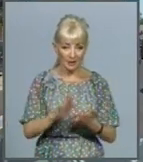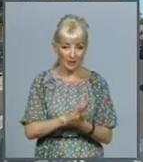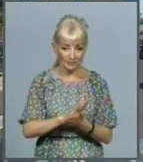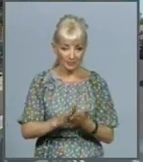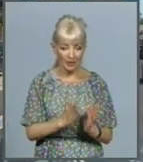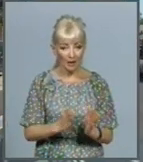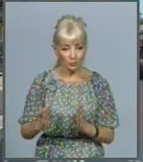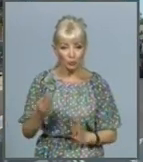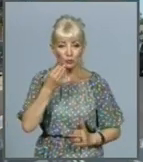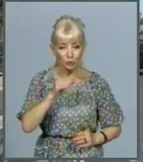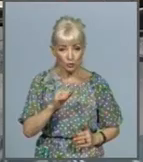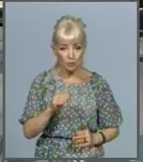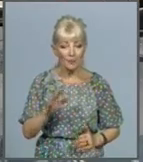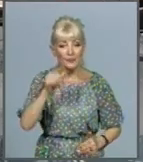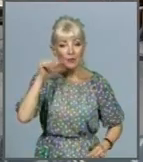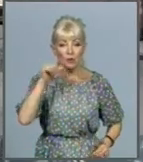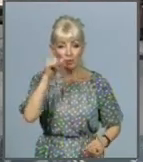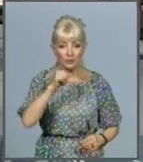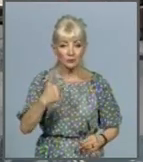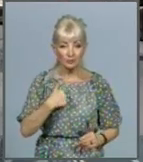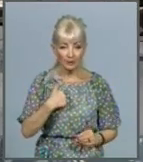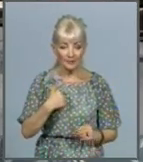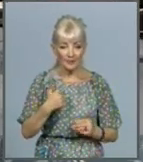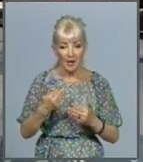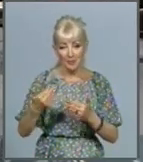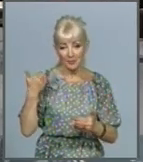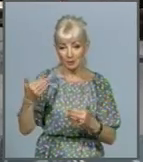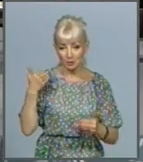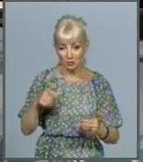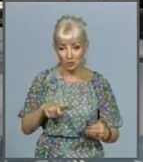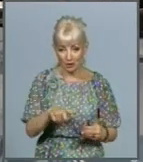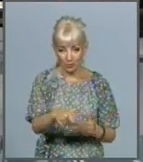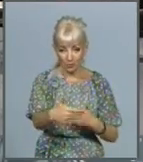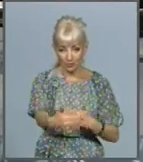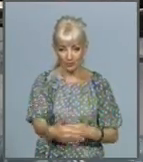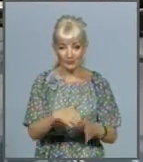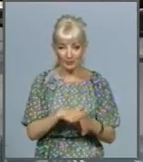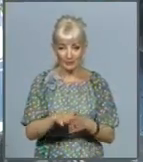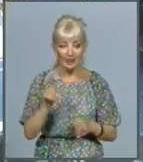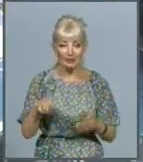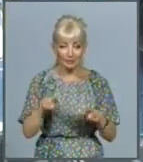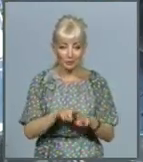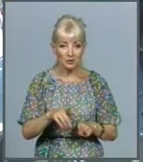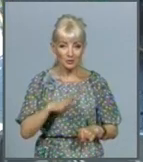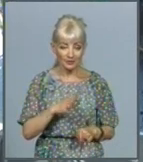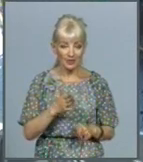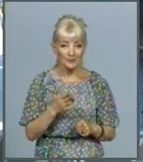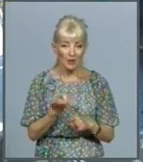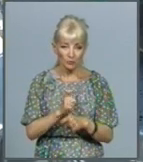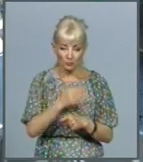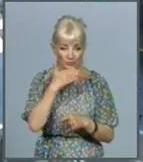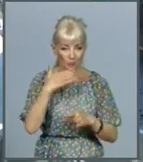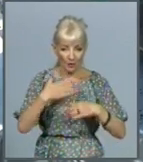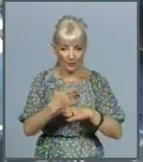зробили предыдущий участок дороги, там теж було більш значительне разрушення, щоб виконувати ремонт